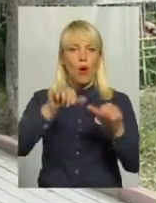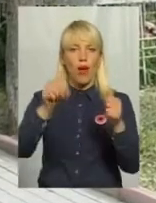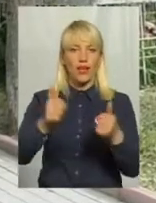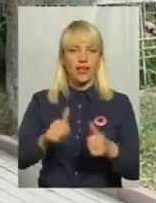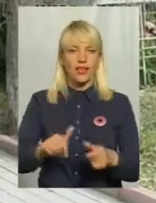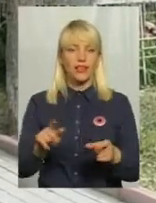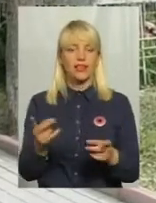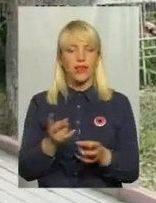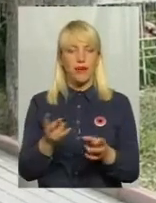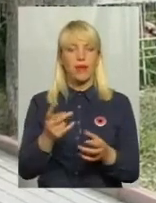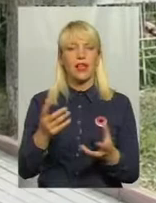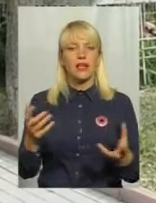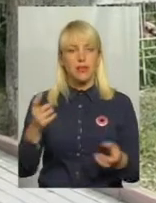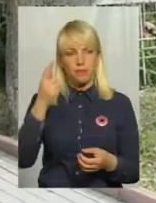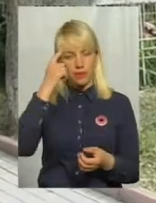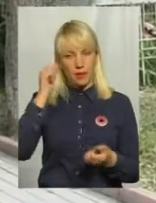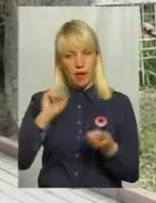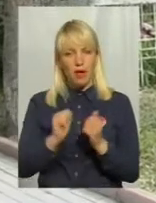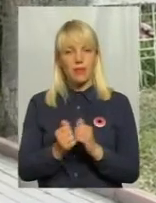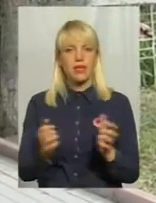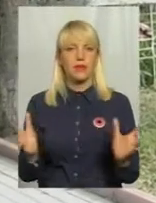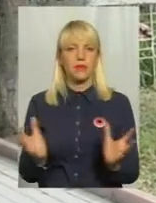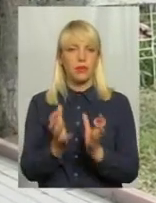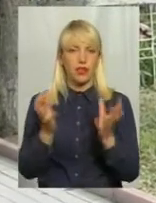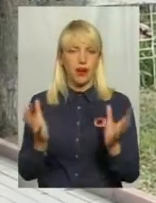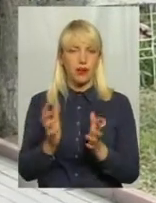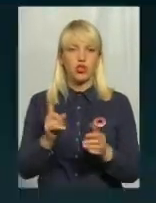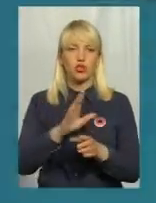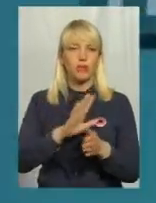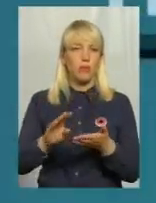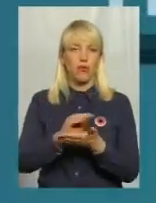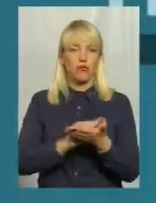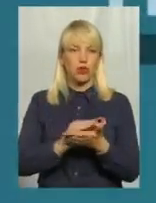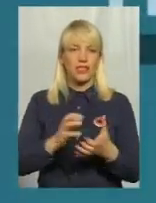повторилась, знову таки, в майбутньому така жахлива історія.